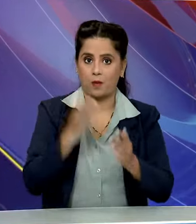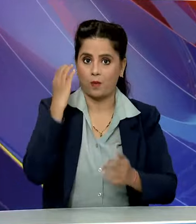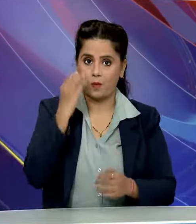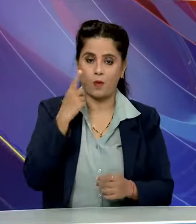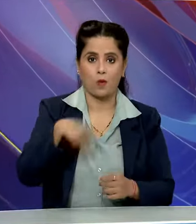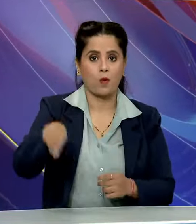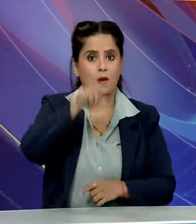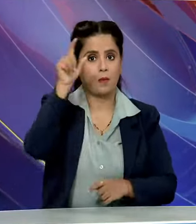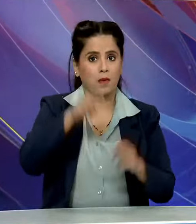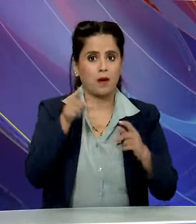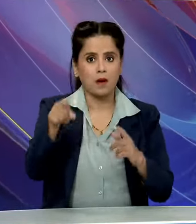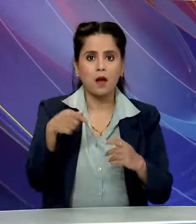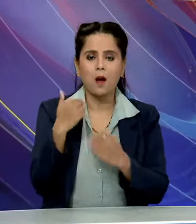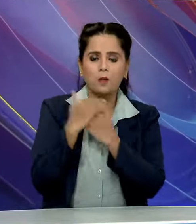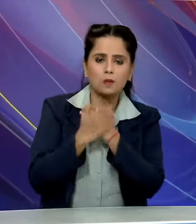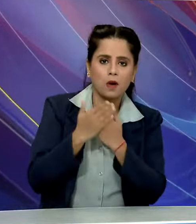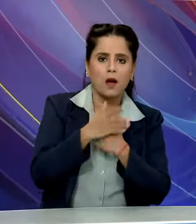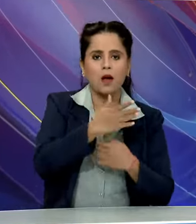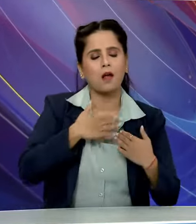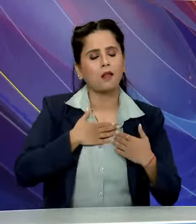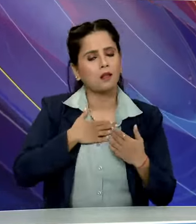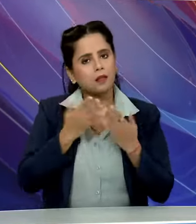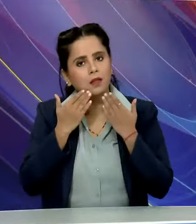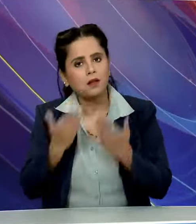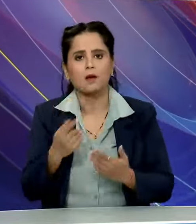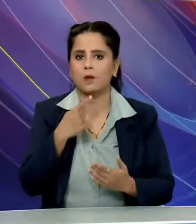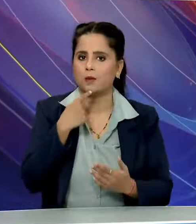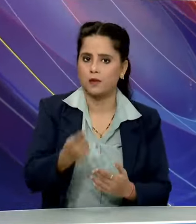लोगों का इस प्रेम के लिए अभार भी जताया